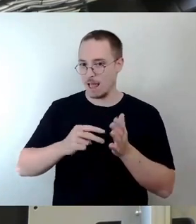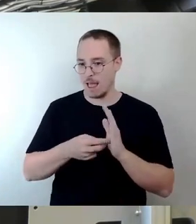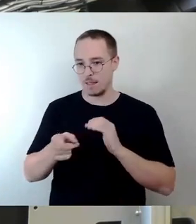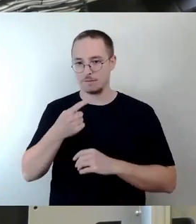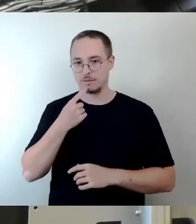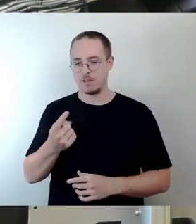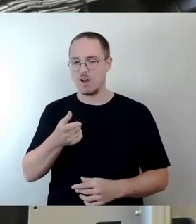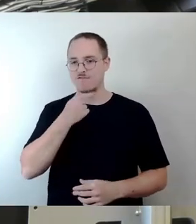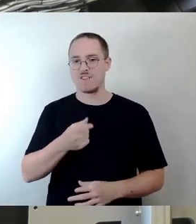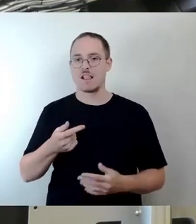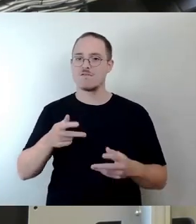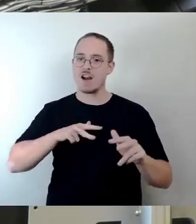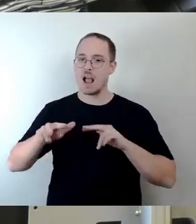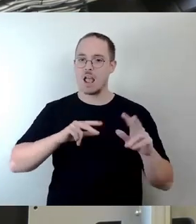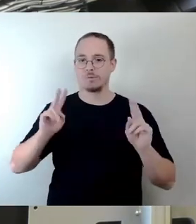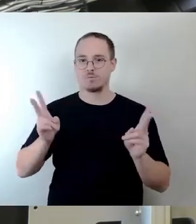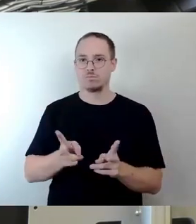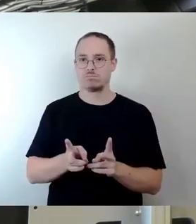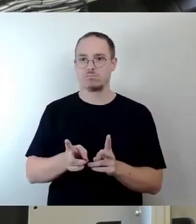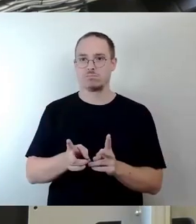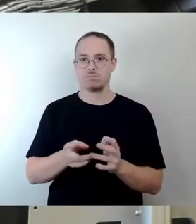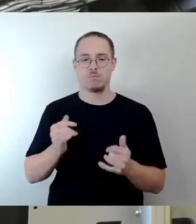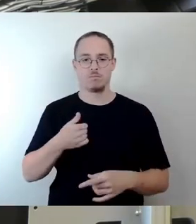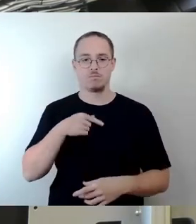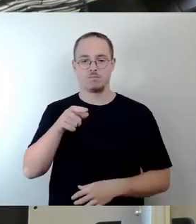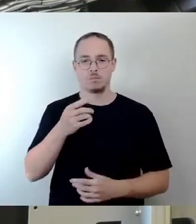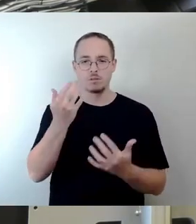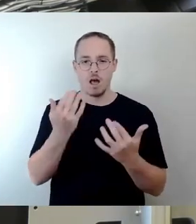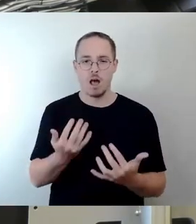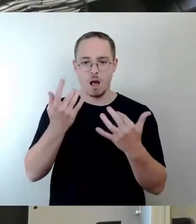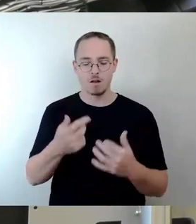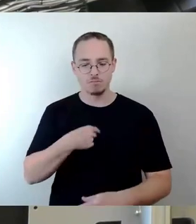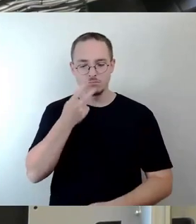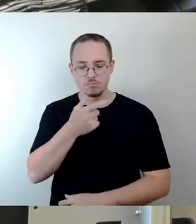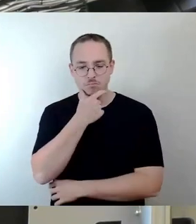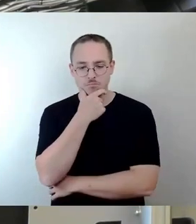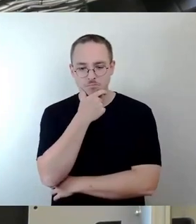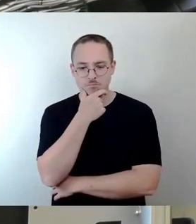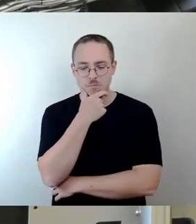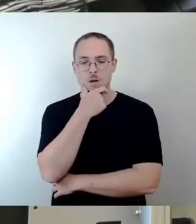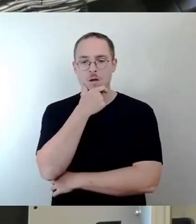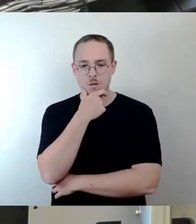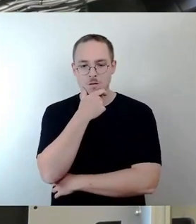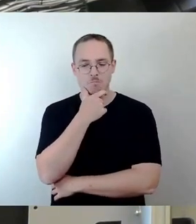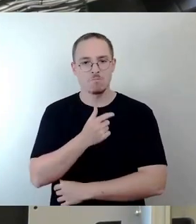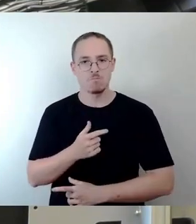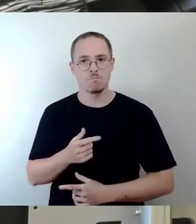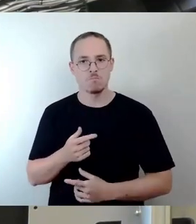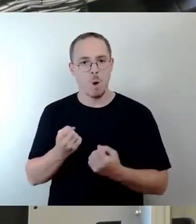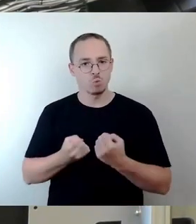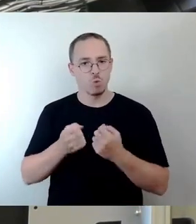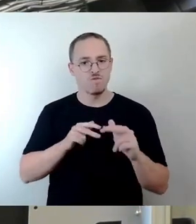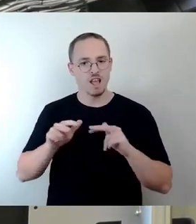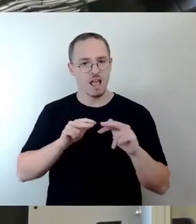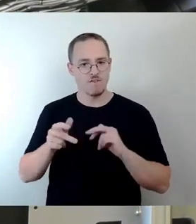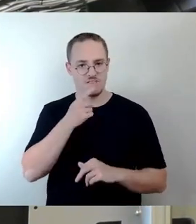sich diese Zahlen anschauen, der Pkw-Verkehr soll bis 2035, also die Pendlerwege, sollen sich von 225